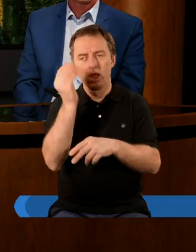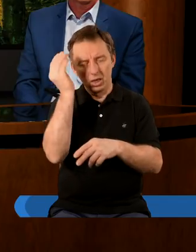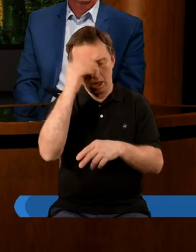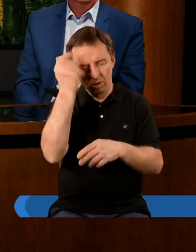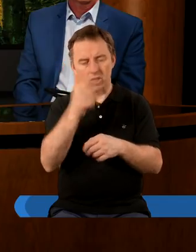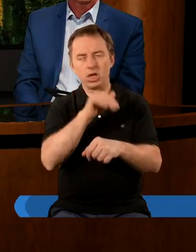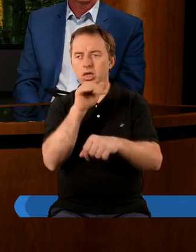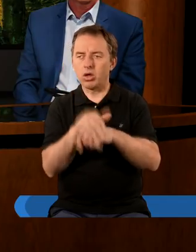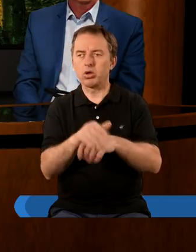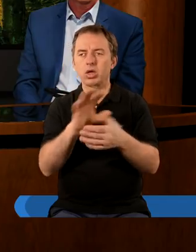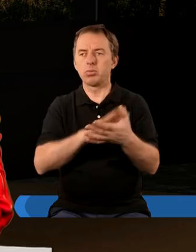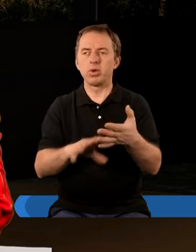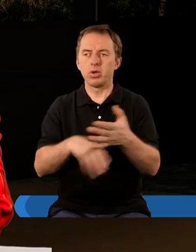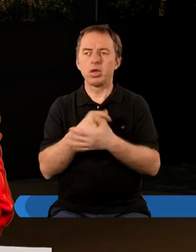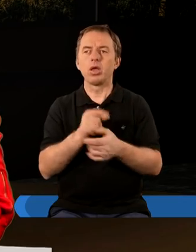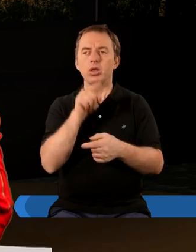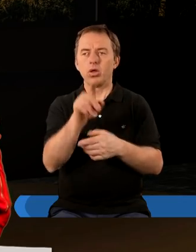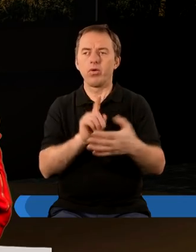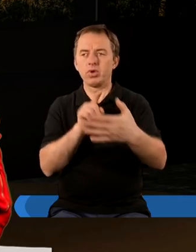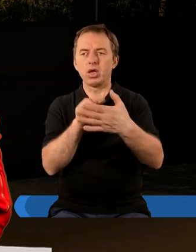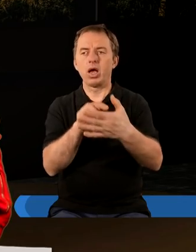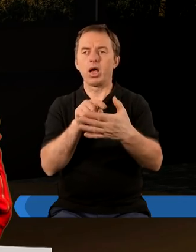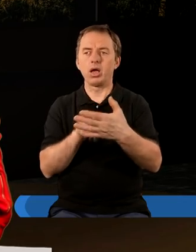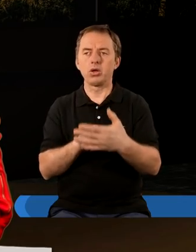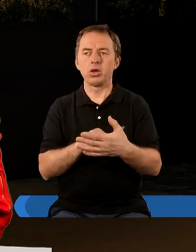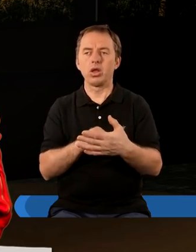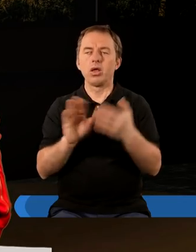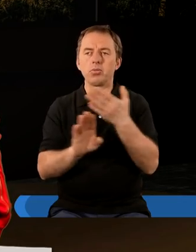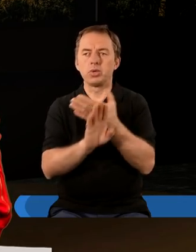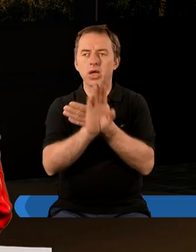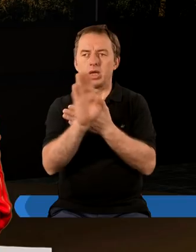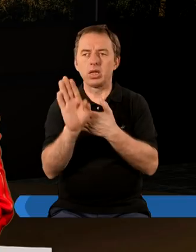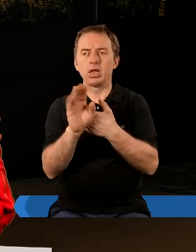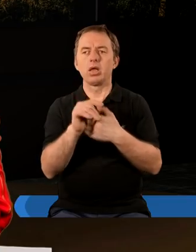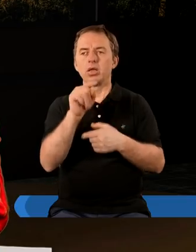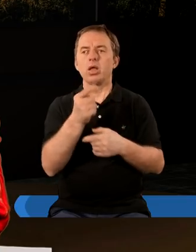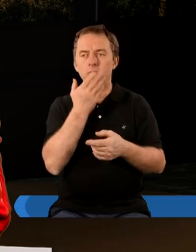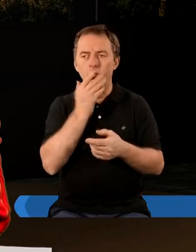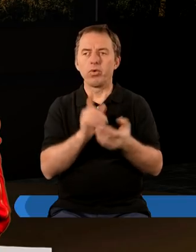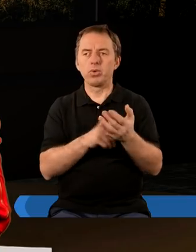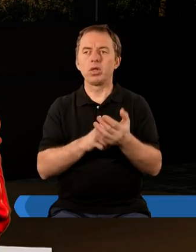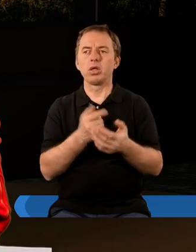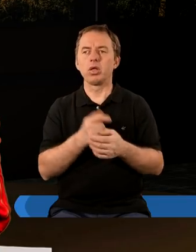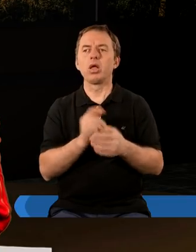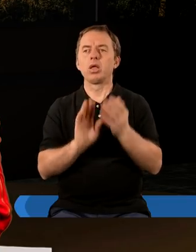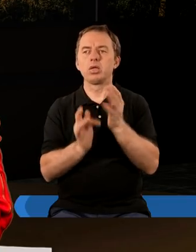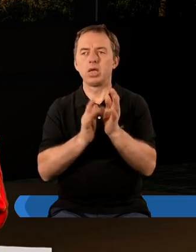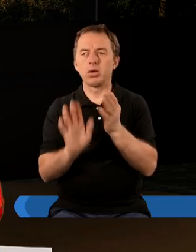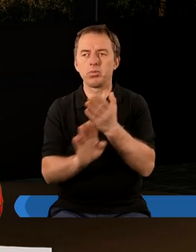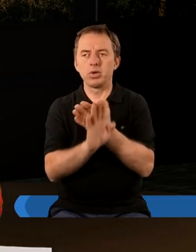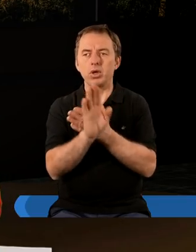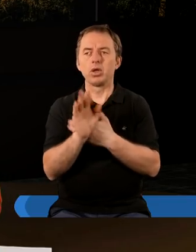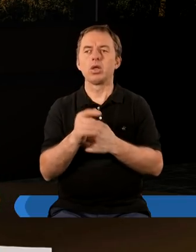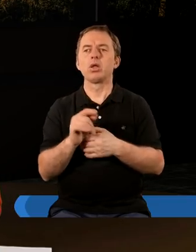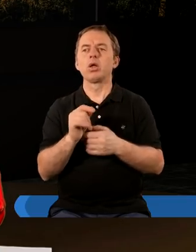nauki niezgodne z Biblią. Na co też wskazuje to, w jaki sposób Jezus się przedstawia, bo tak jak mówiłeś, Piotrze, na początku, Jezus przedstawia